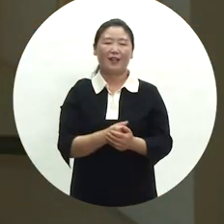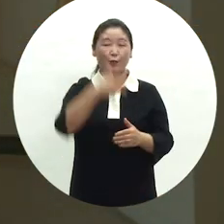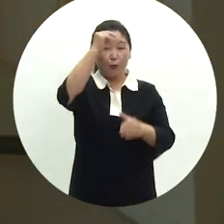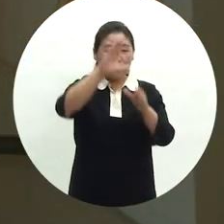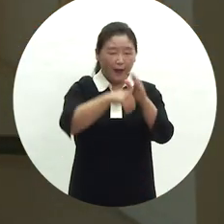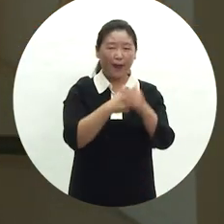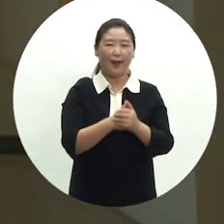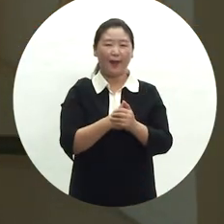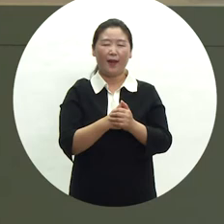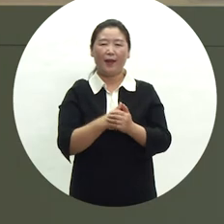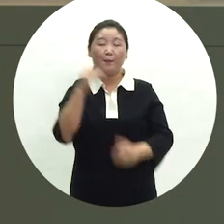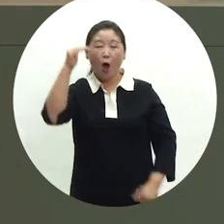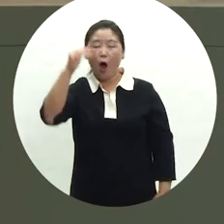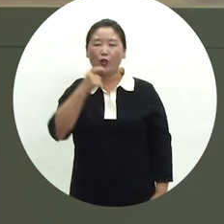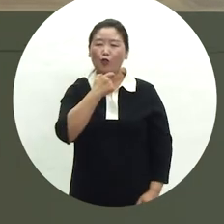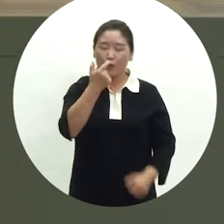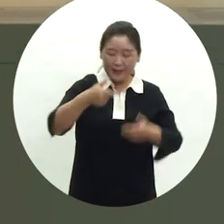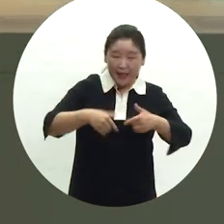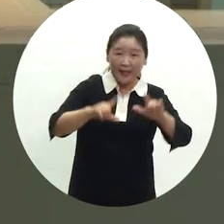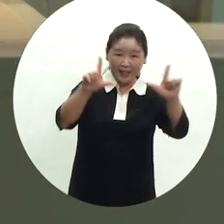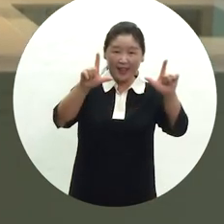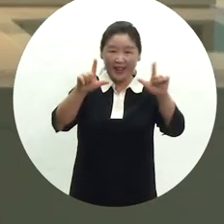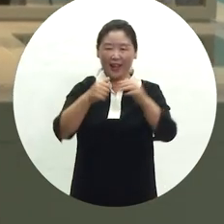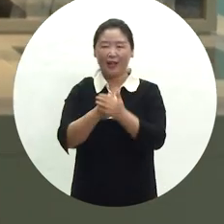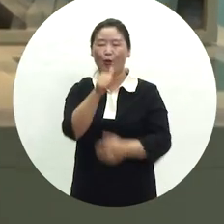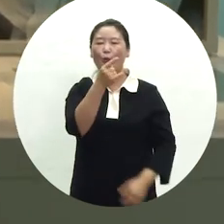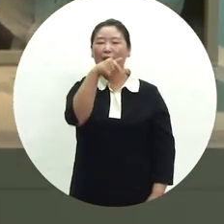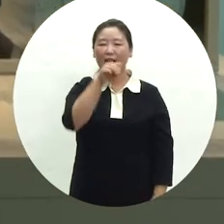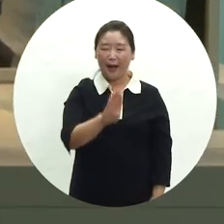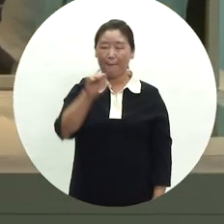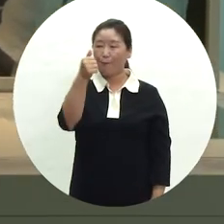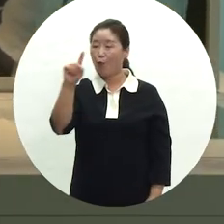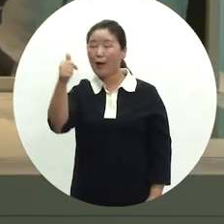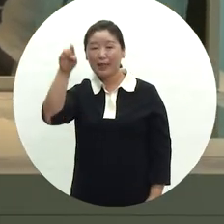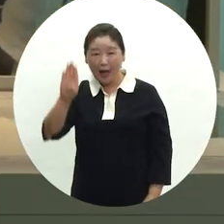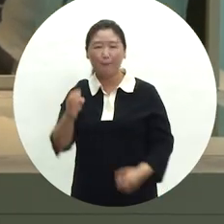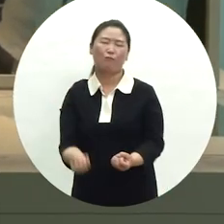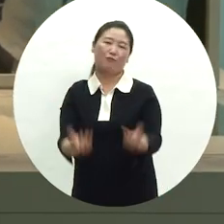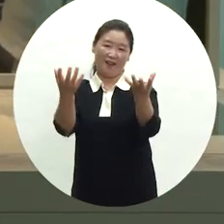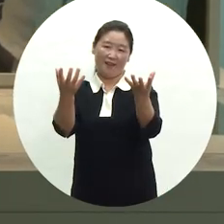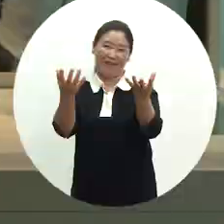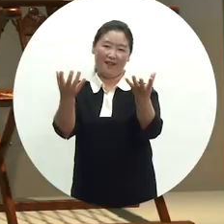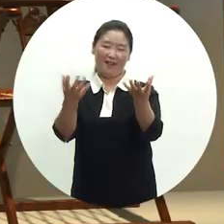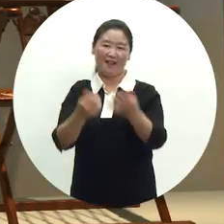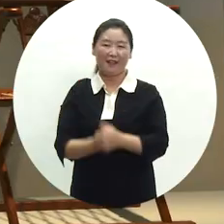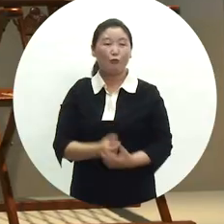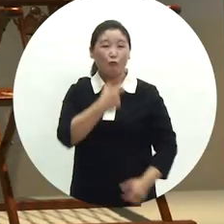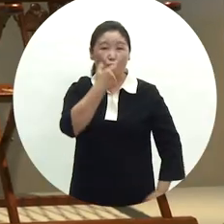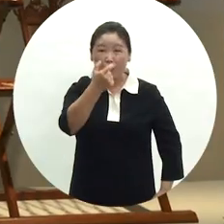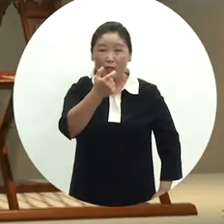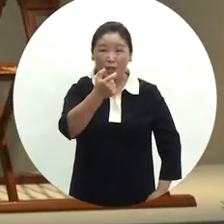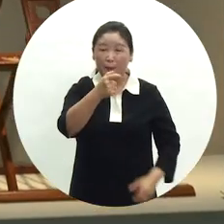집안 어른이 만 60세 생일이 되면 회갑 환갑이라 하여 수현례를 베풀었습니다. 당시 60세